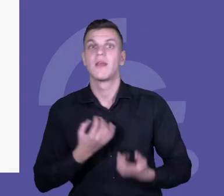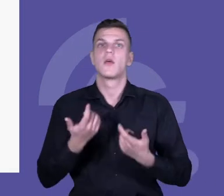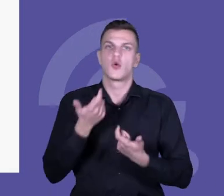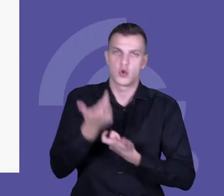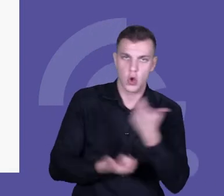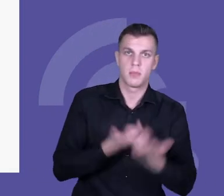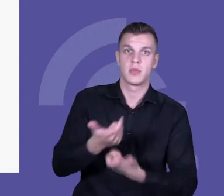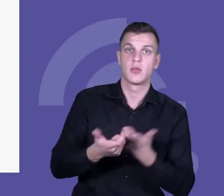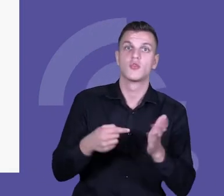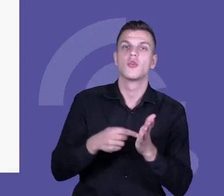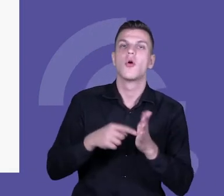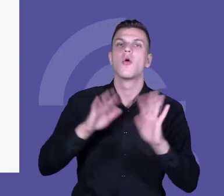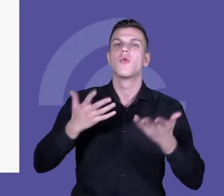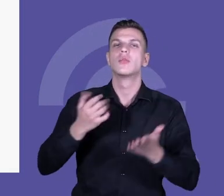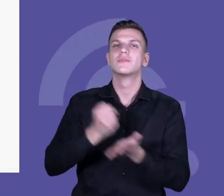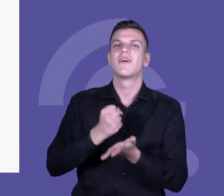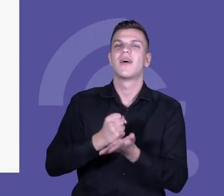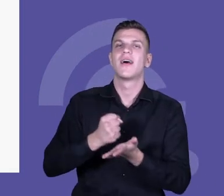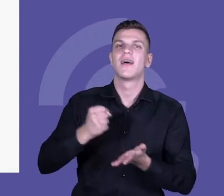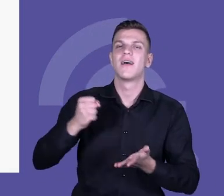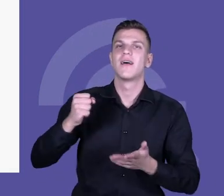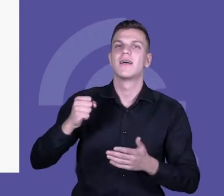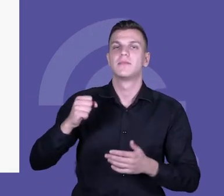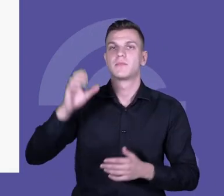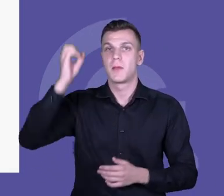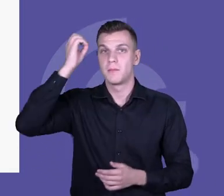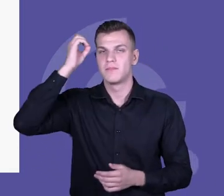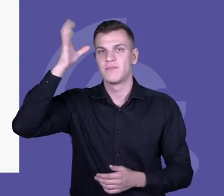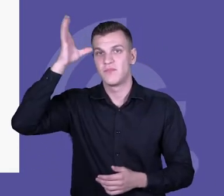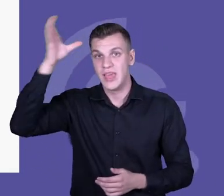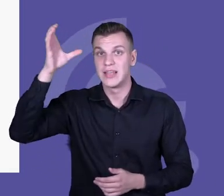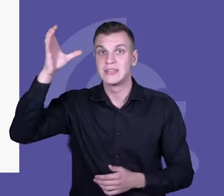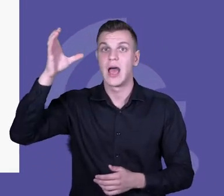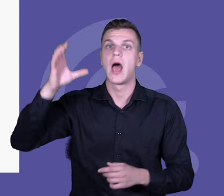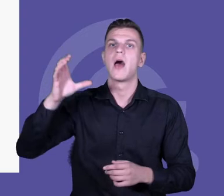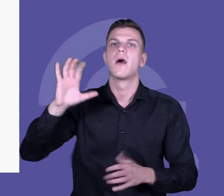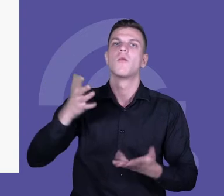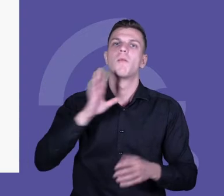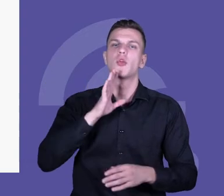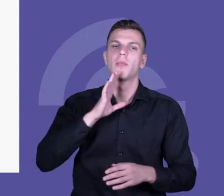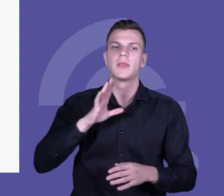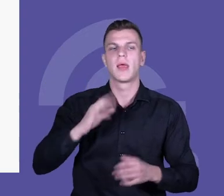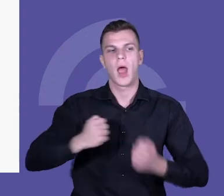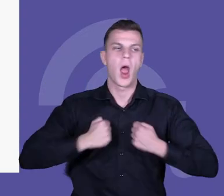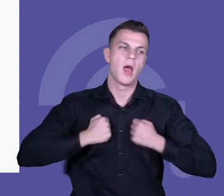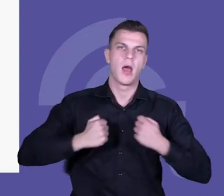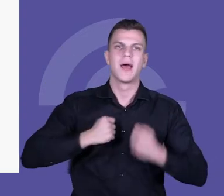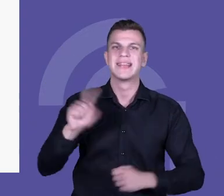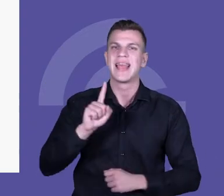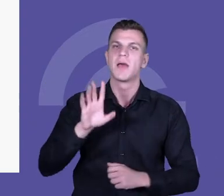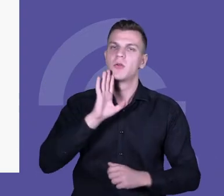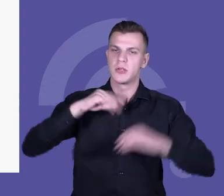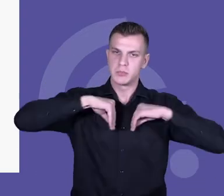takiego głębokiego uczenia się, a głębokie uczenie się oczywiście jest trudne. Więc szereg wyzwań, które tutaj na slajdzie wymieniłem, związane z